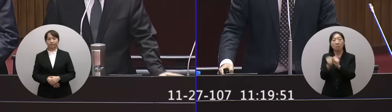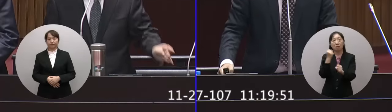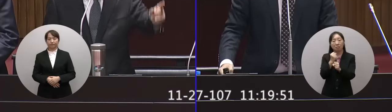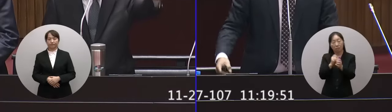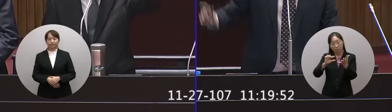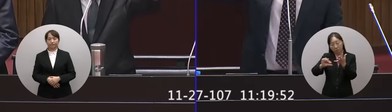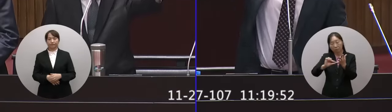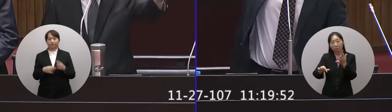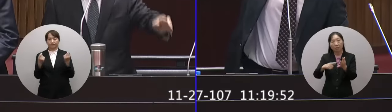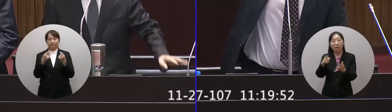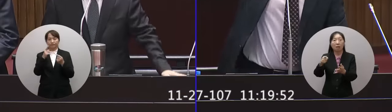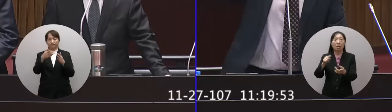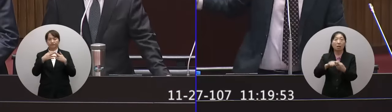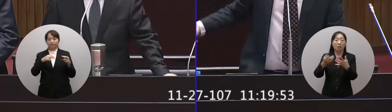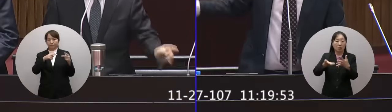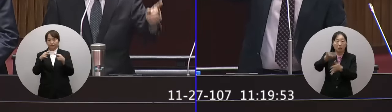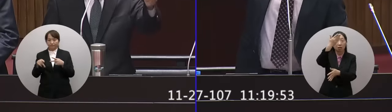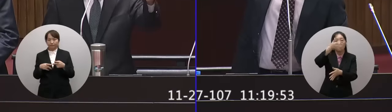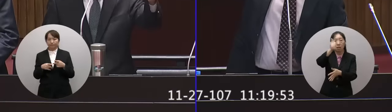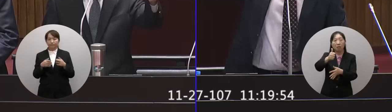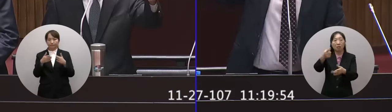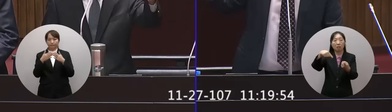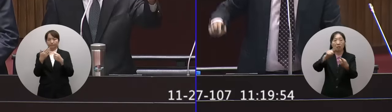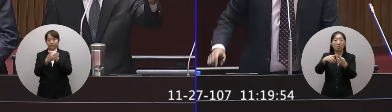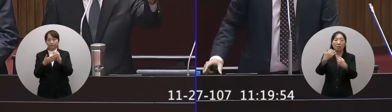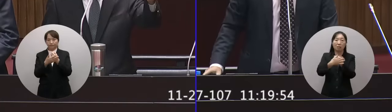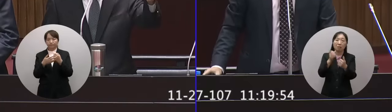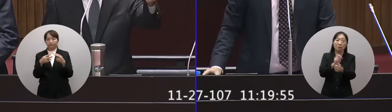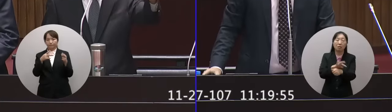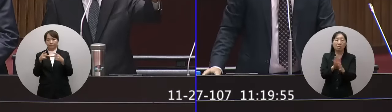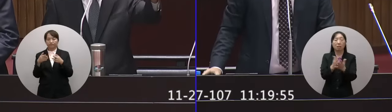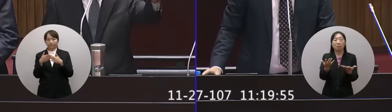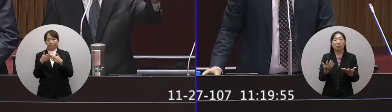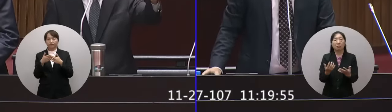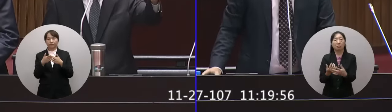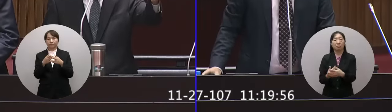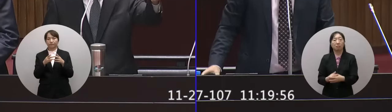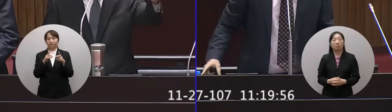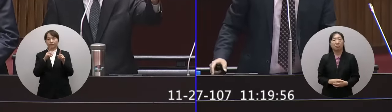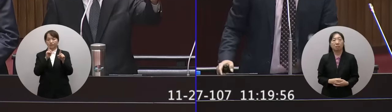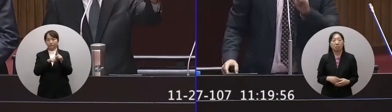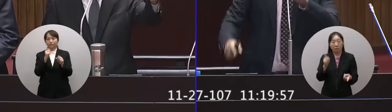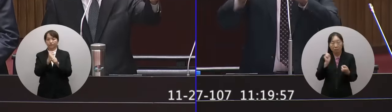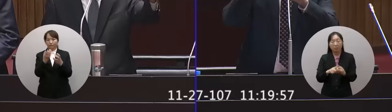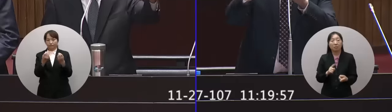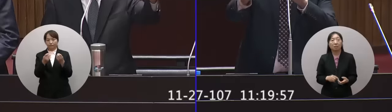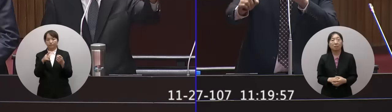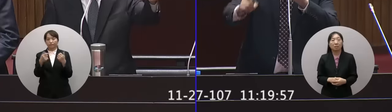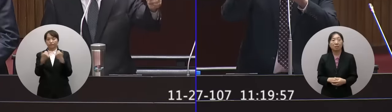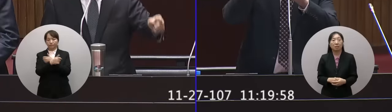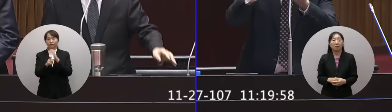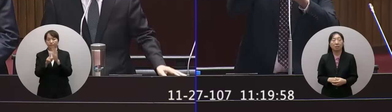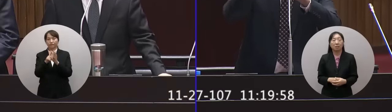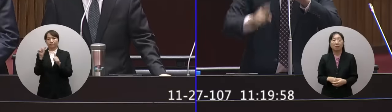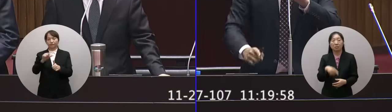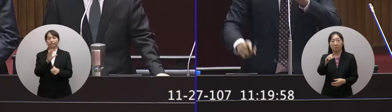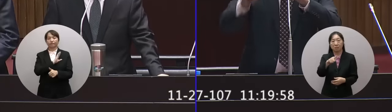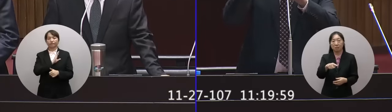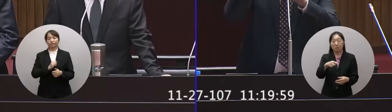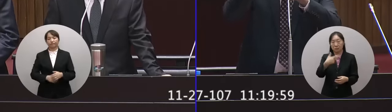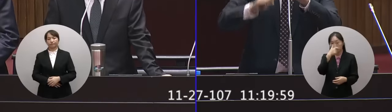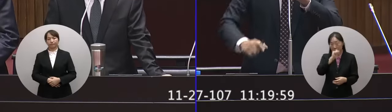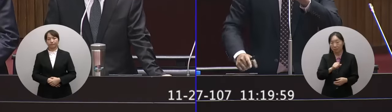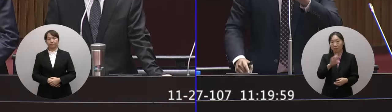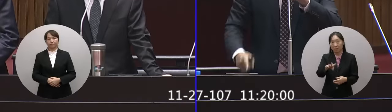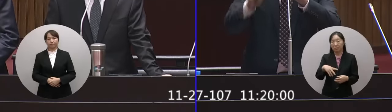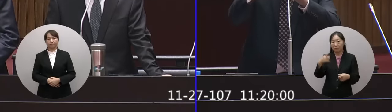層的員工上面那些該保養沒有保養該保養沒有保養對呀好院長非常的好